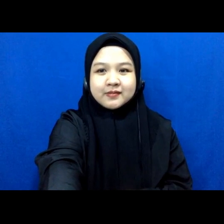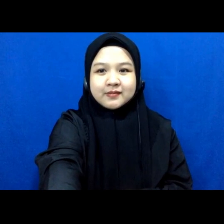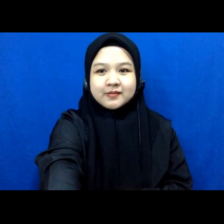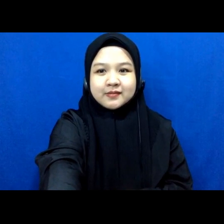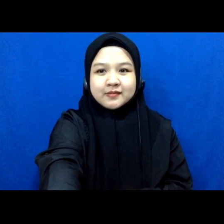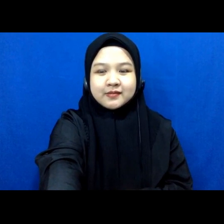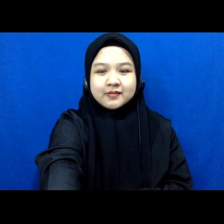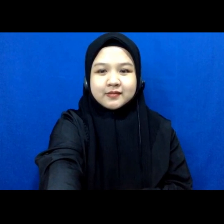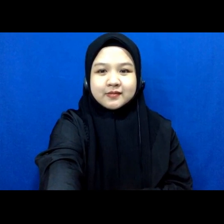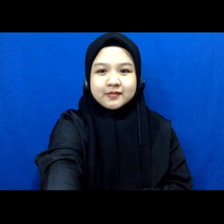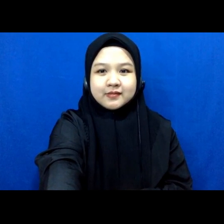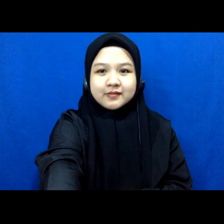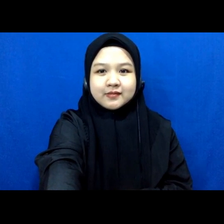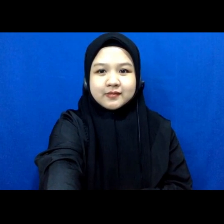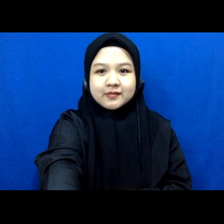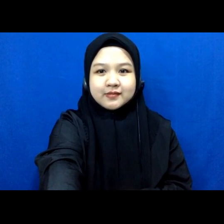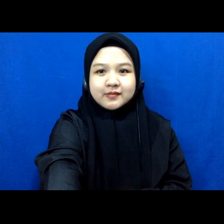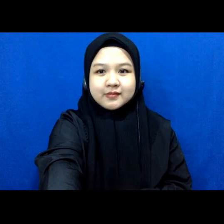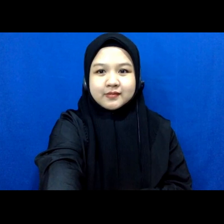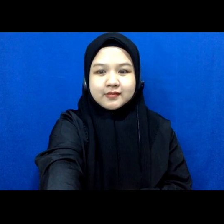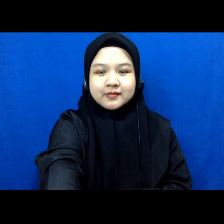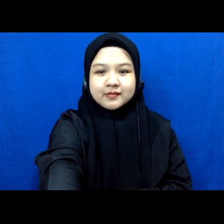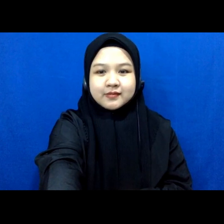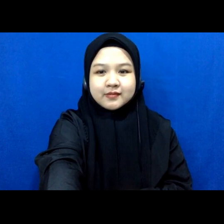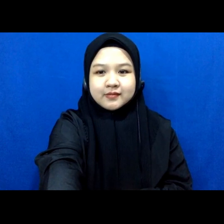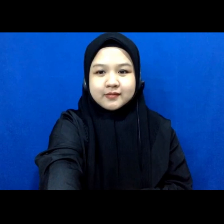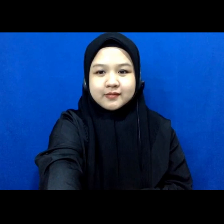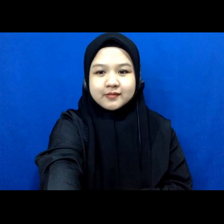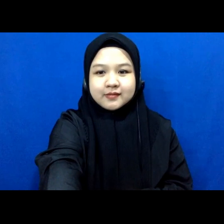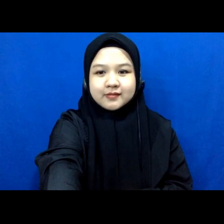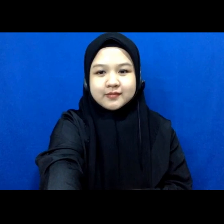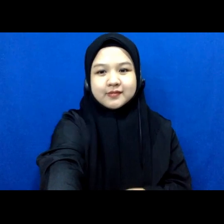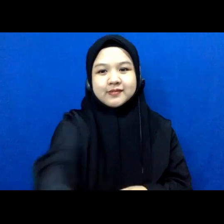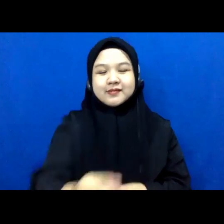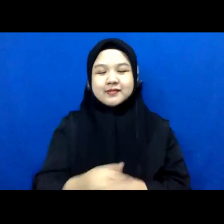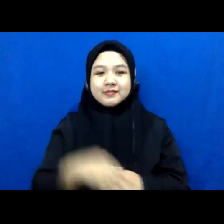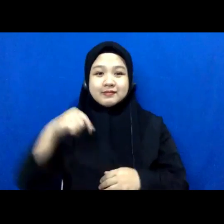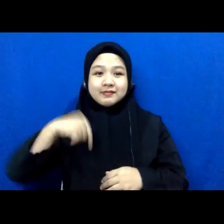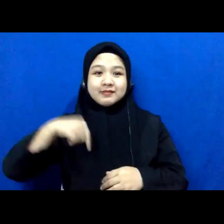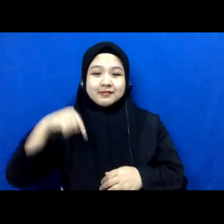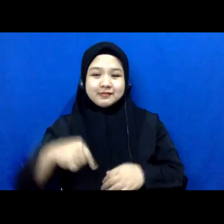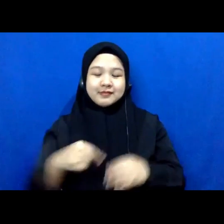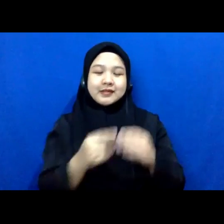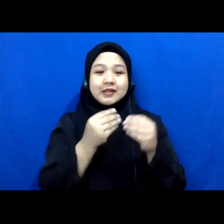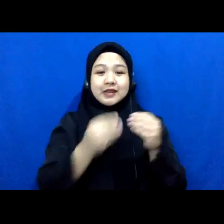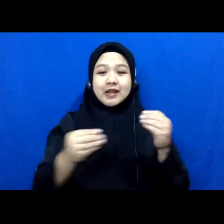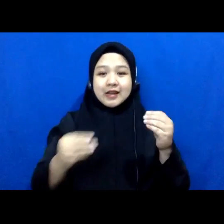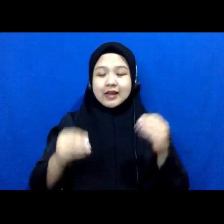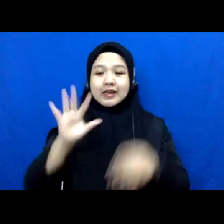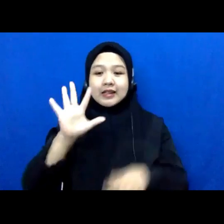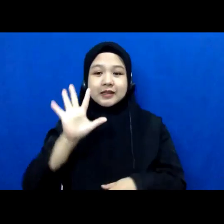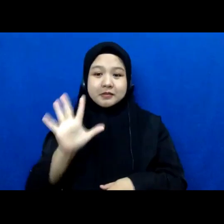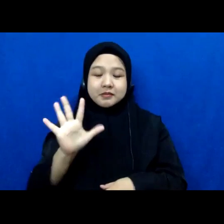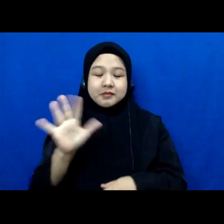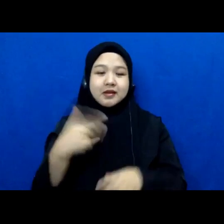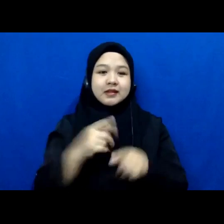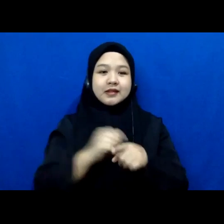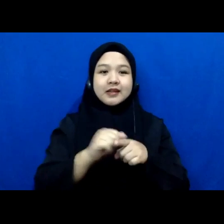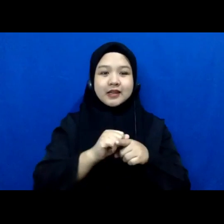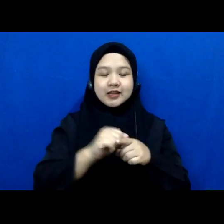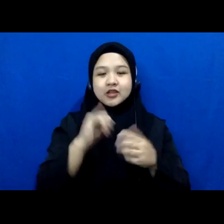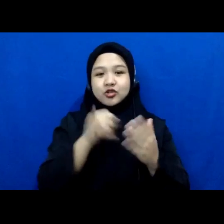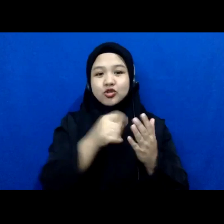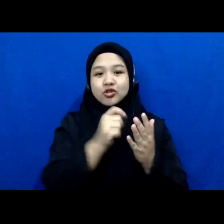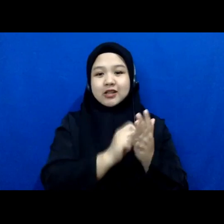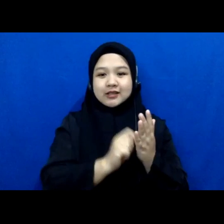bulan Agustus Nah edisi bulan Agustus ini adalah edisi kelima dalam rangkaian training jurnalistik kita dan Alhamdulillah siang